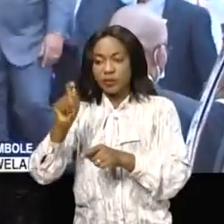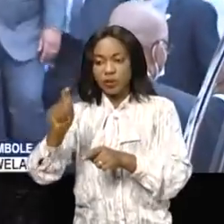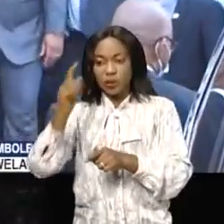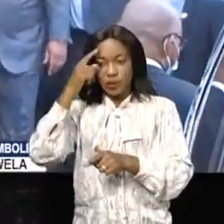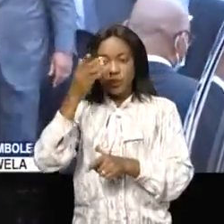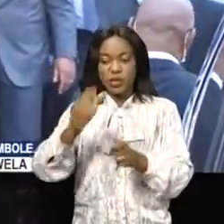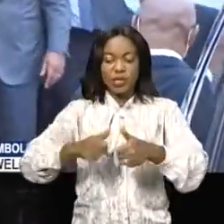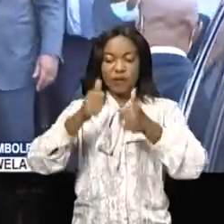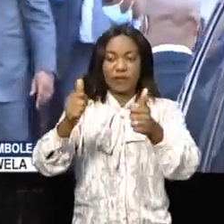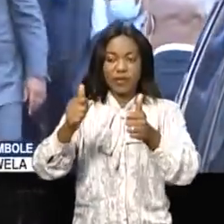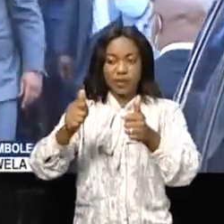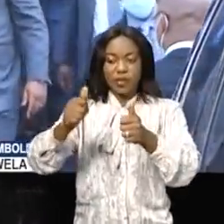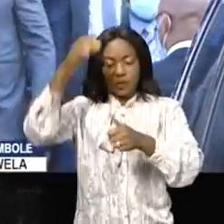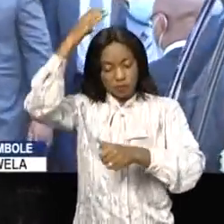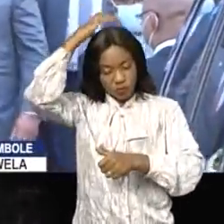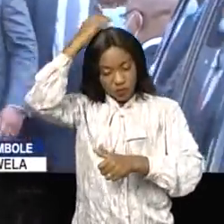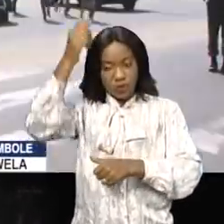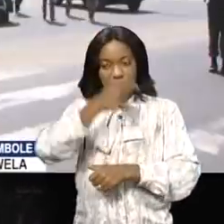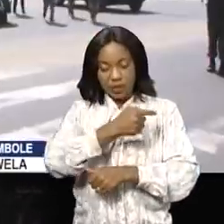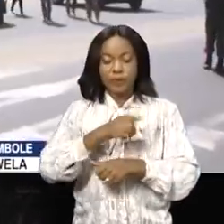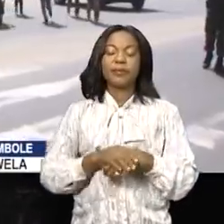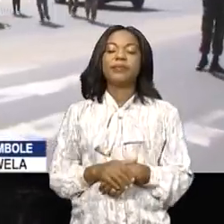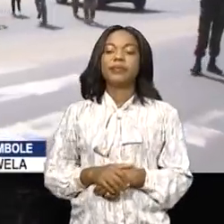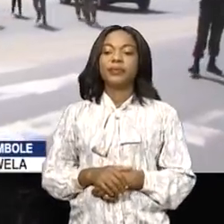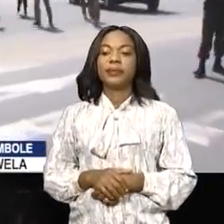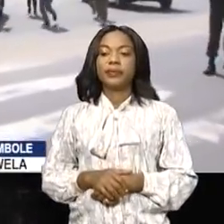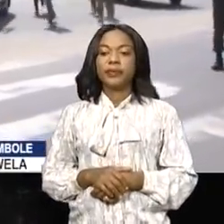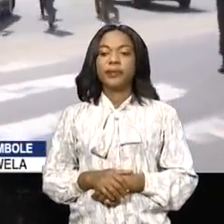de la vie de ce prêt-là, Monseigneur Gérard Mulumba.